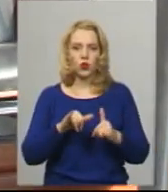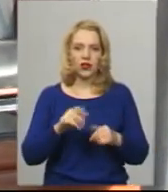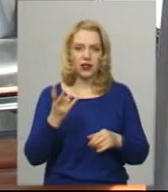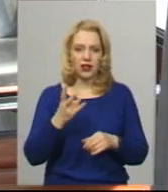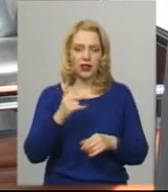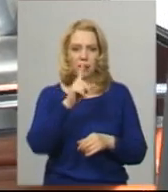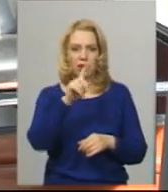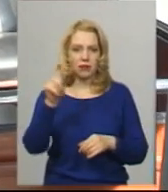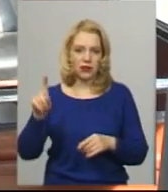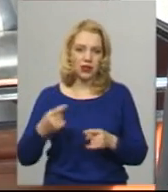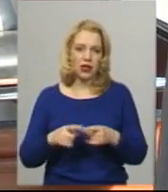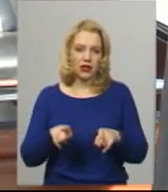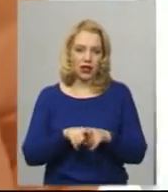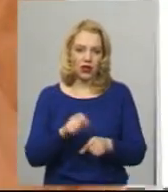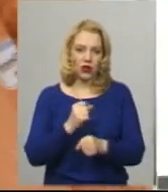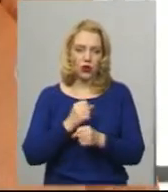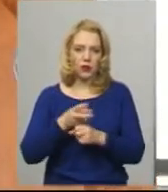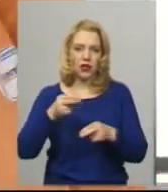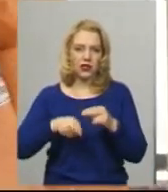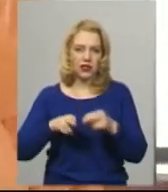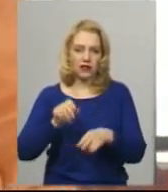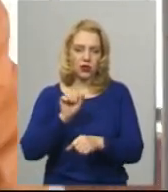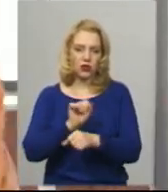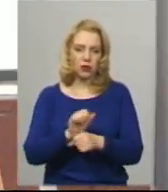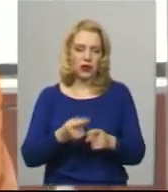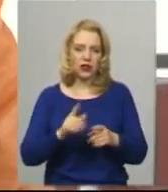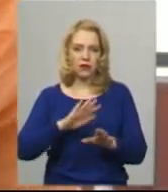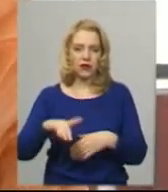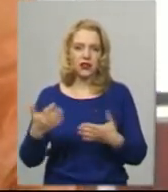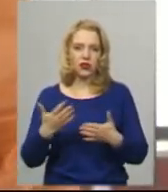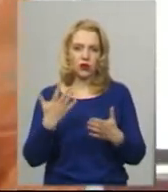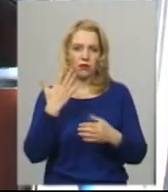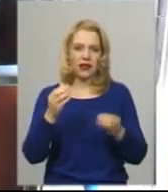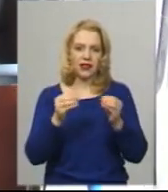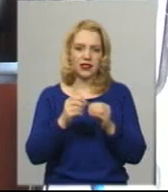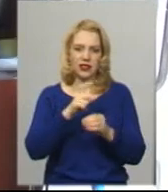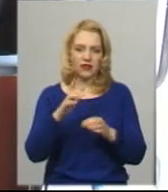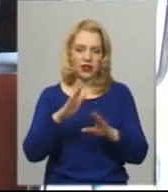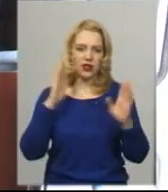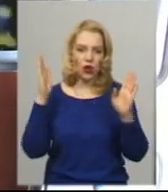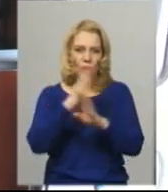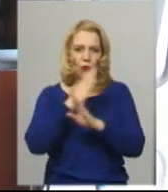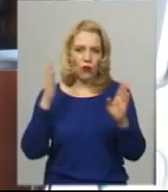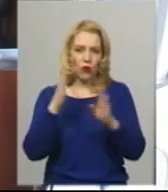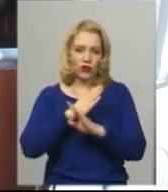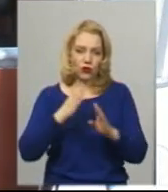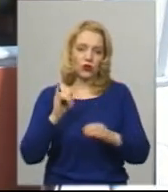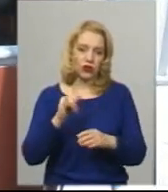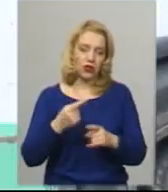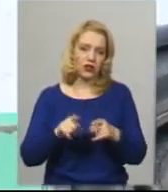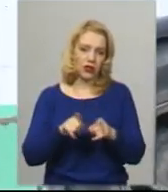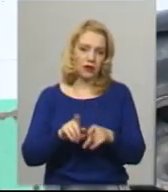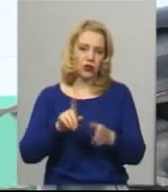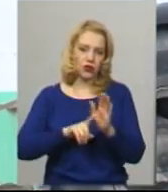дезінфекцію роблять на кінцевих зупинках транспорту. Після чого 5-10 хвилин провітрюють, і машини знову виходять на маршрут. Ці